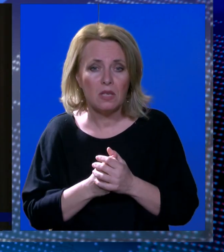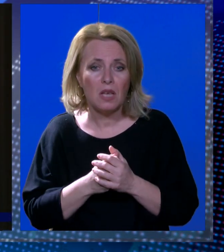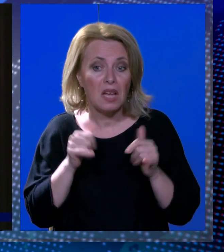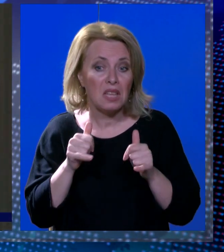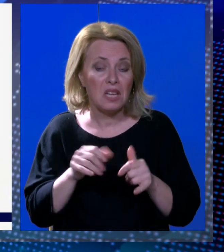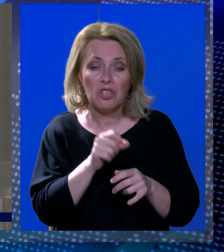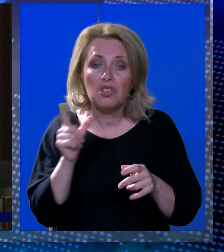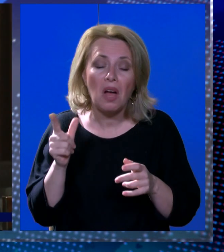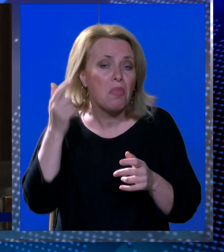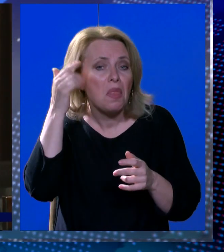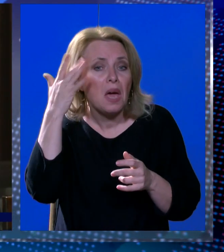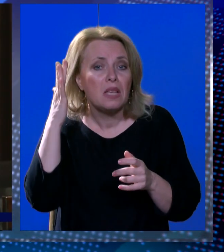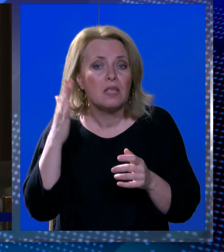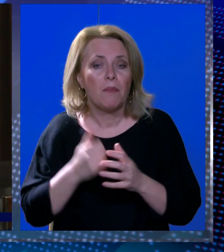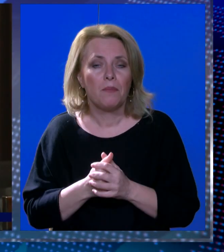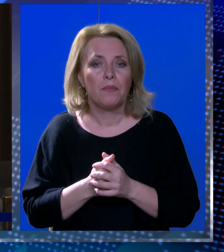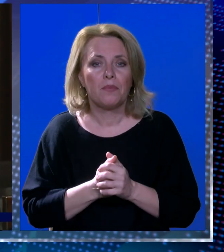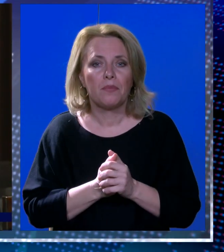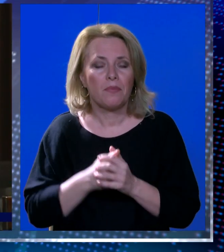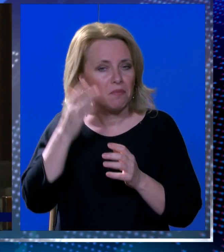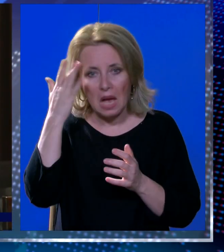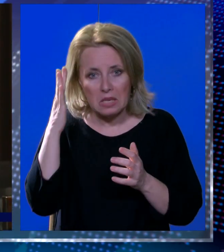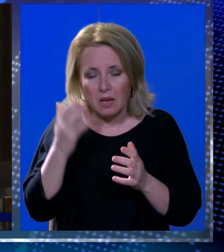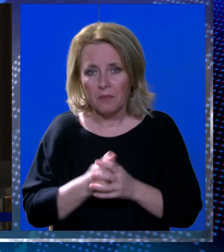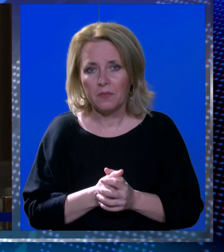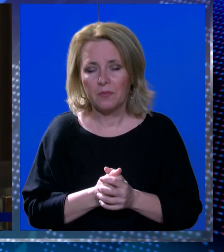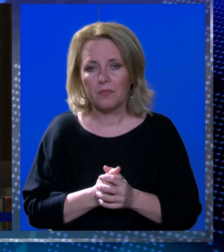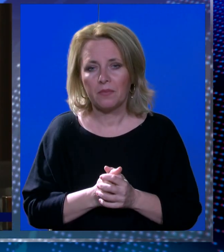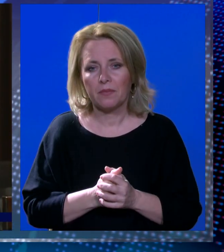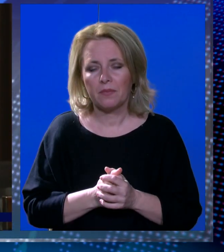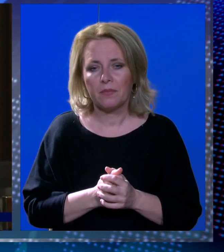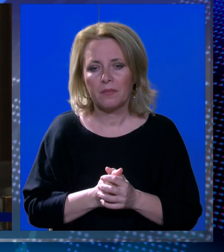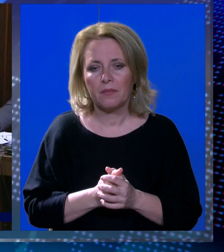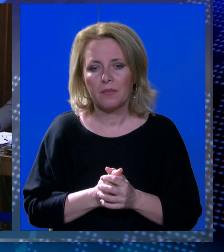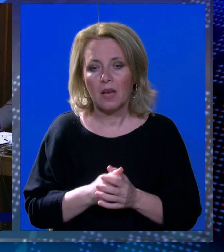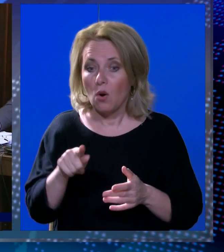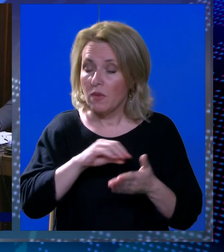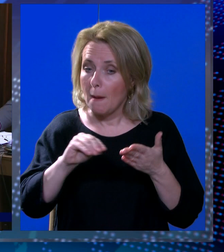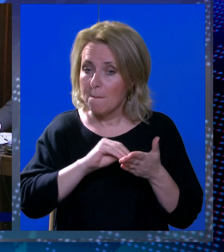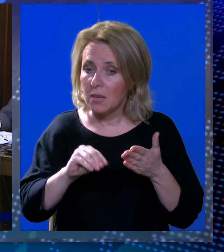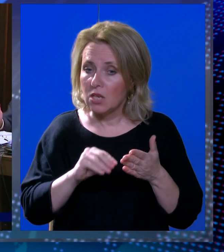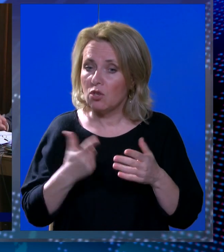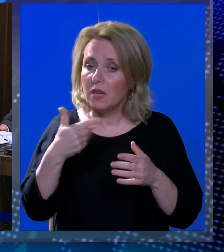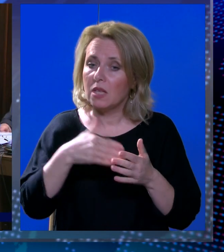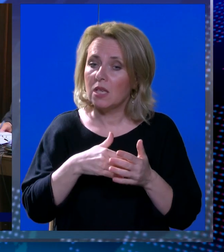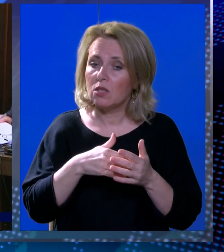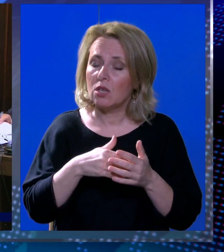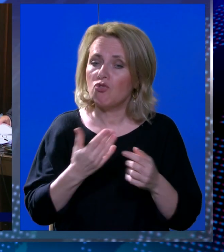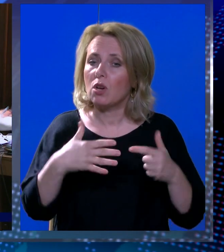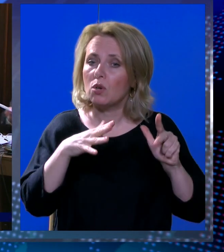današnjeg dana ne znam, ne znam. Ne znam. Miše da ste o 2018